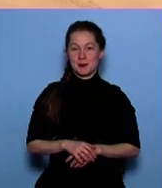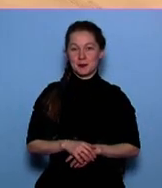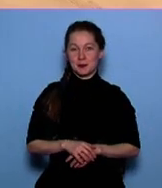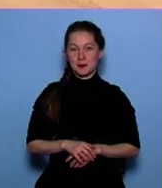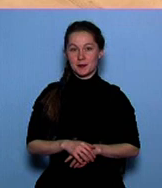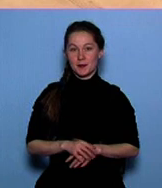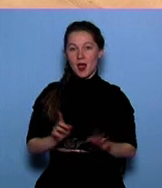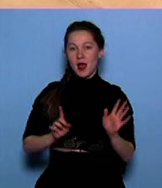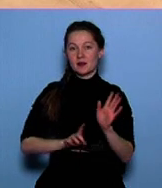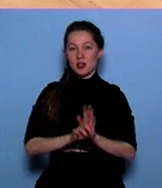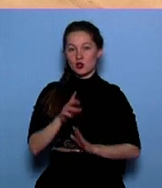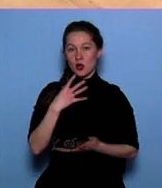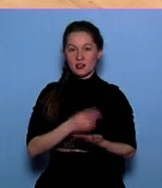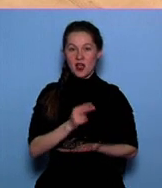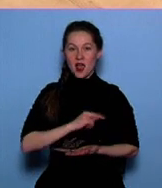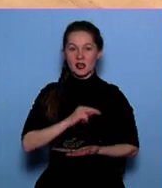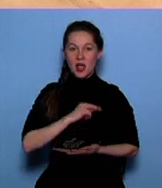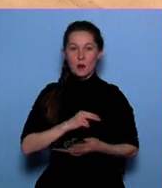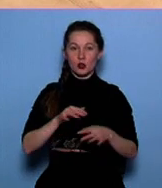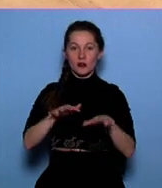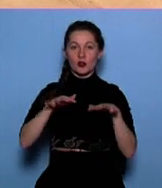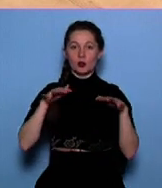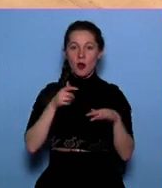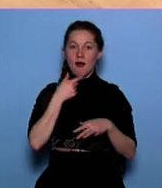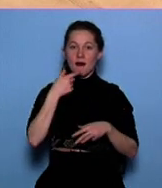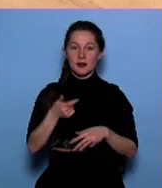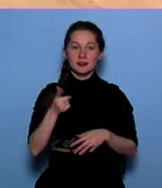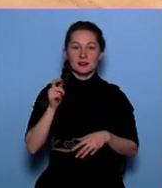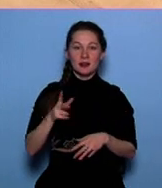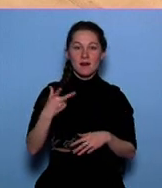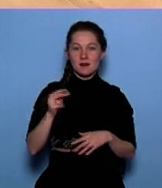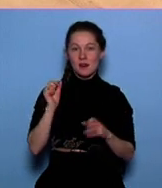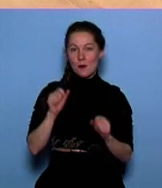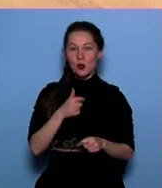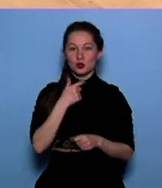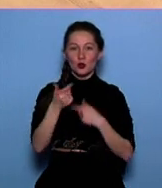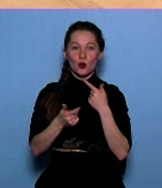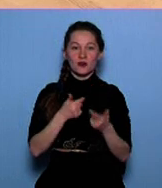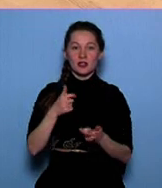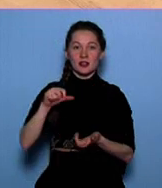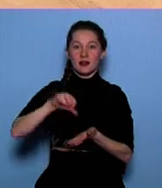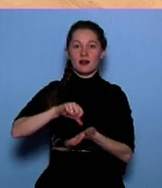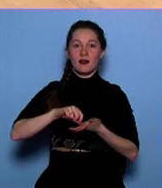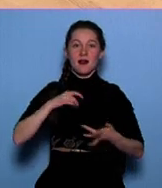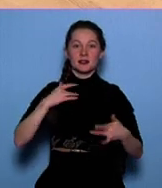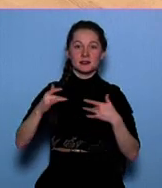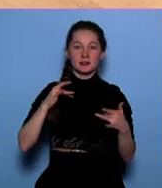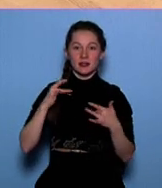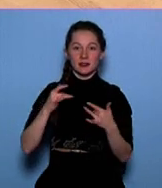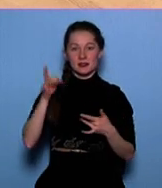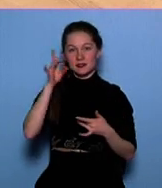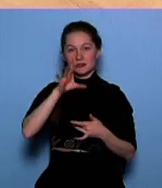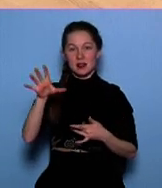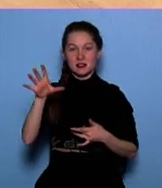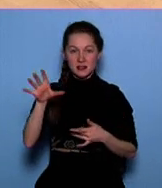Начнет свою работу виртуальный концертный зал, и можно будет увидеть концерты исполнения известных